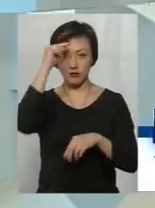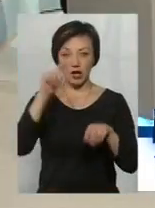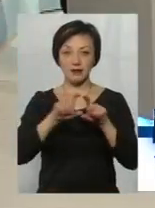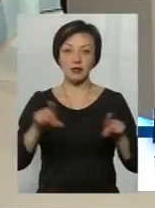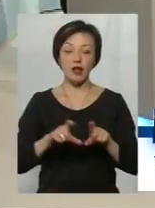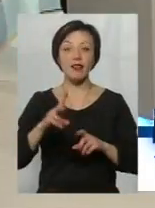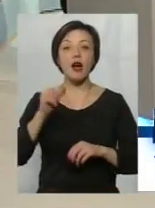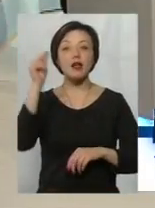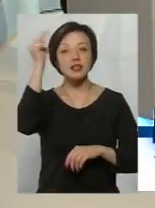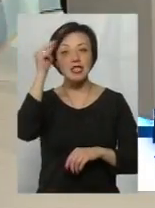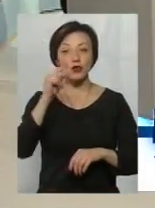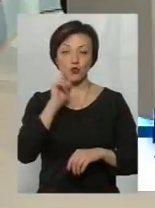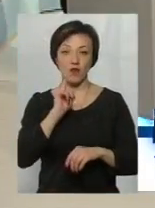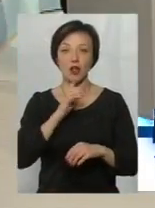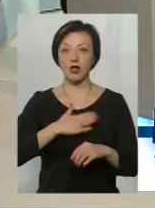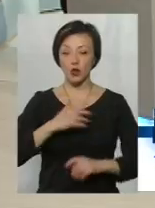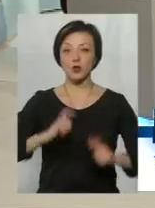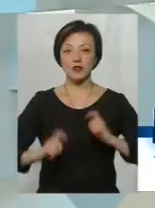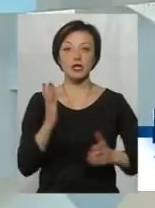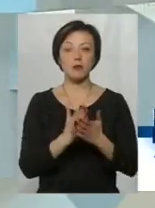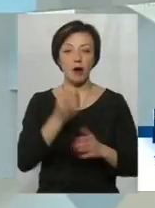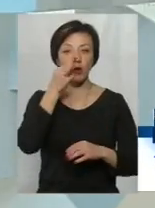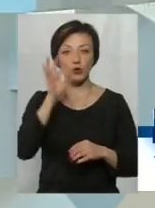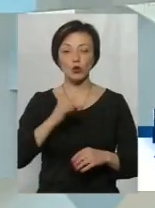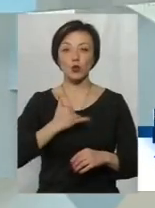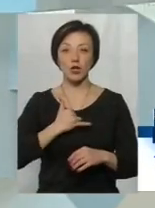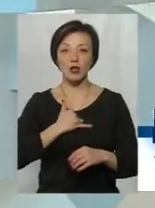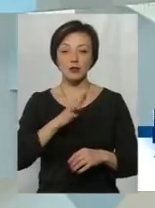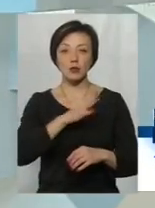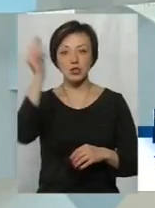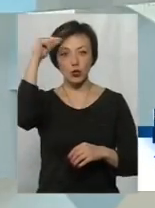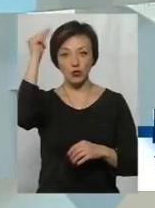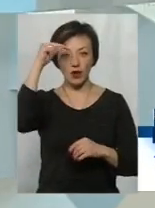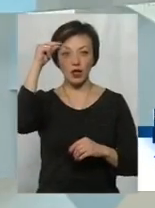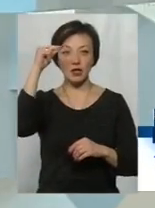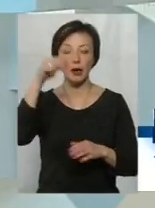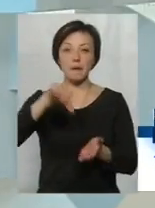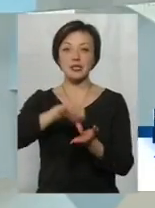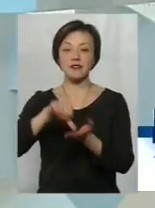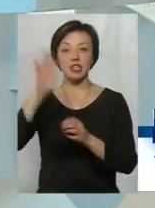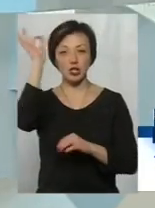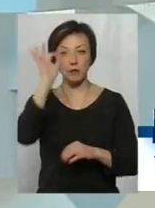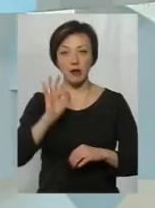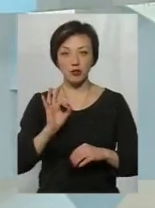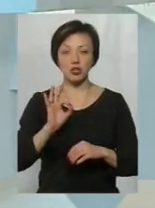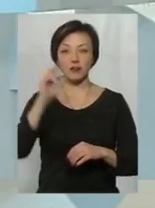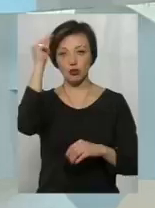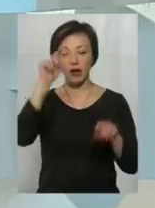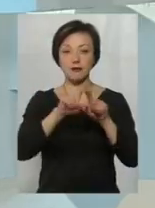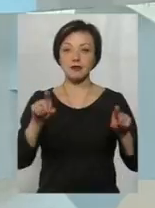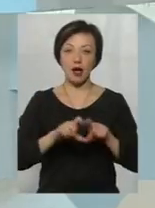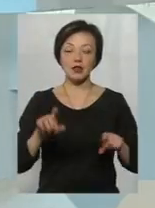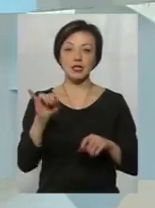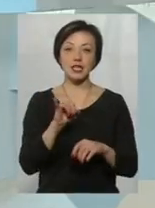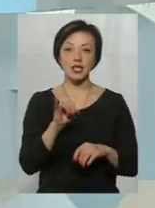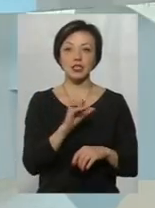стажування. Бо речі, наш університет вже має такий досвід, в нас проходили стажування представники з Німеччини, з німецьких навчальних закладів,